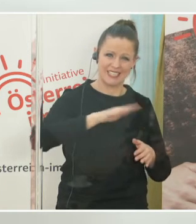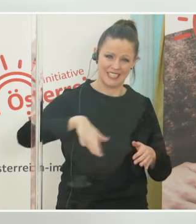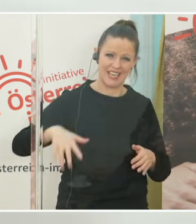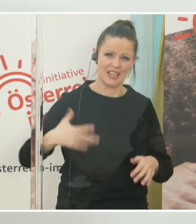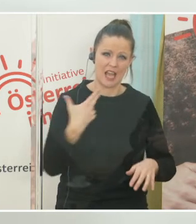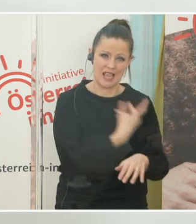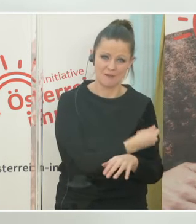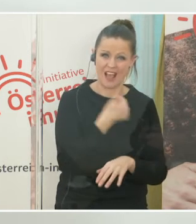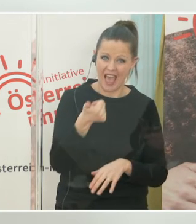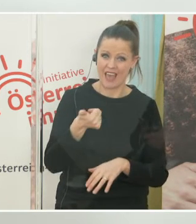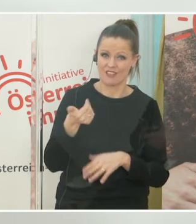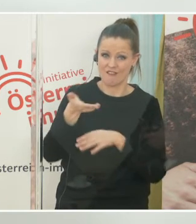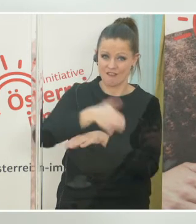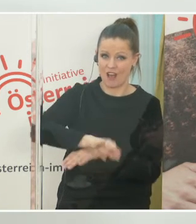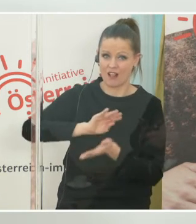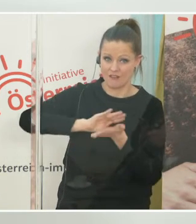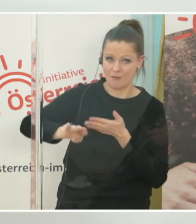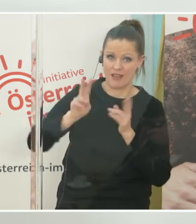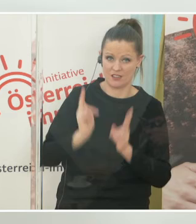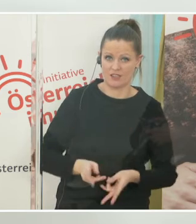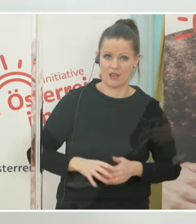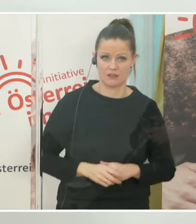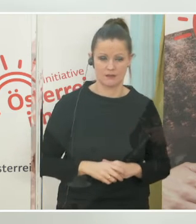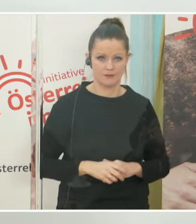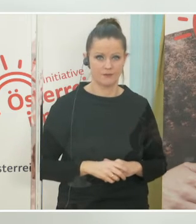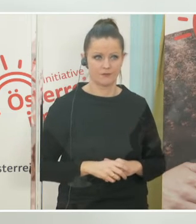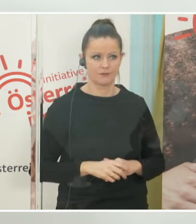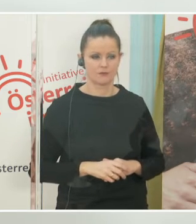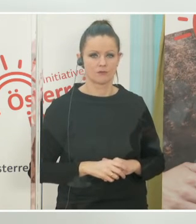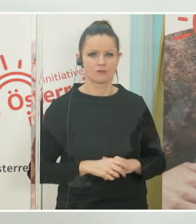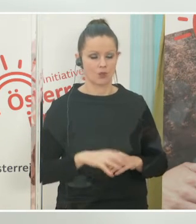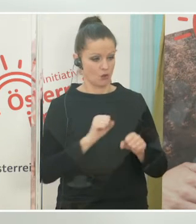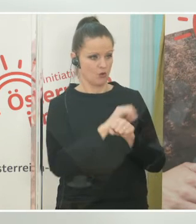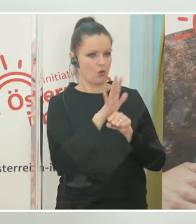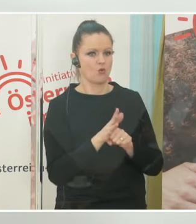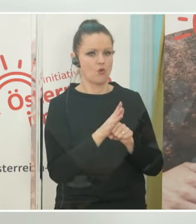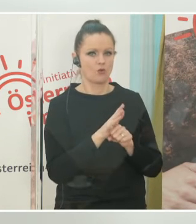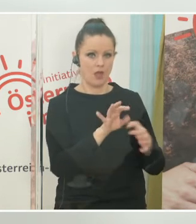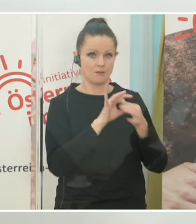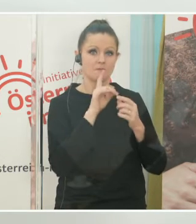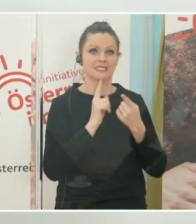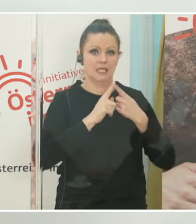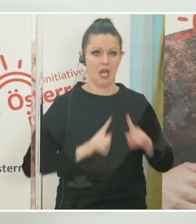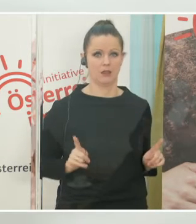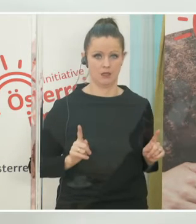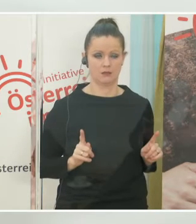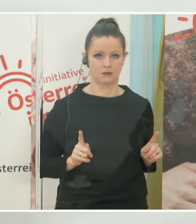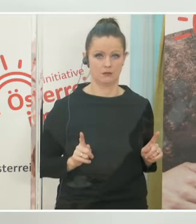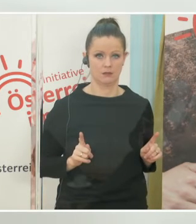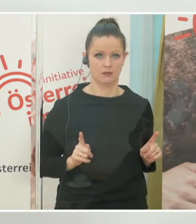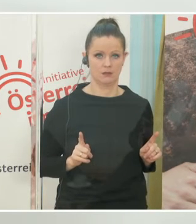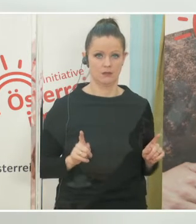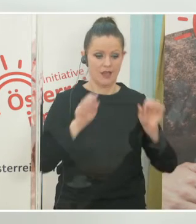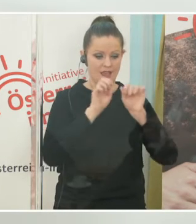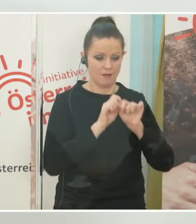Fall dieser furchtbaren Erkrankung zu verhindern. Im Fall von Corona schaut das aber ein bisschen anders aus. Wenn wir die epidemiologische